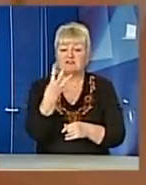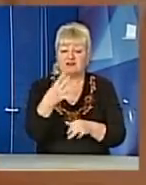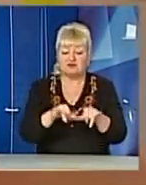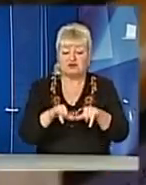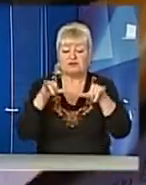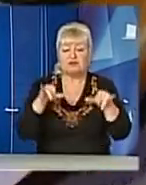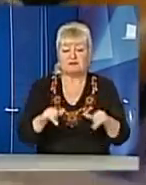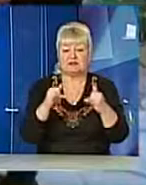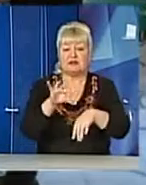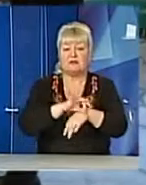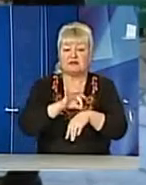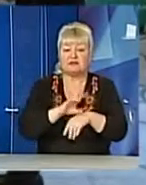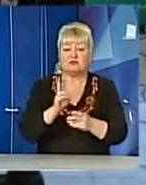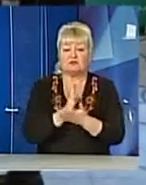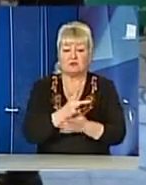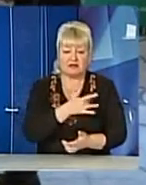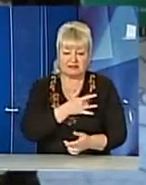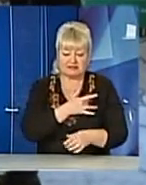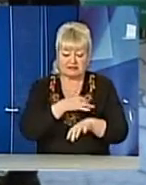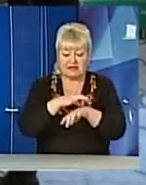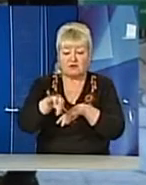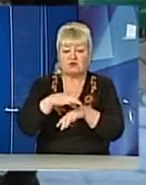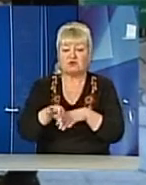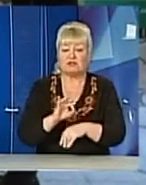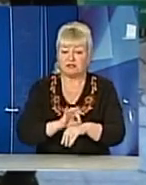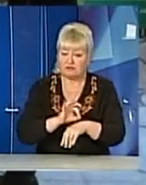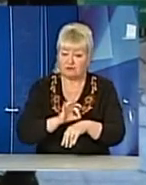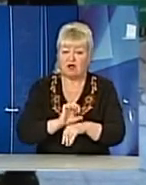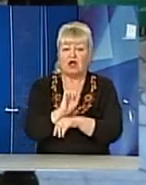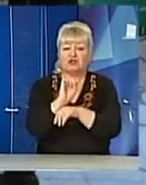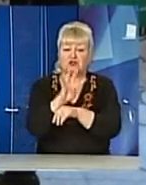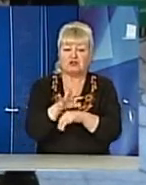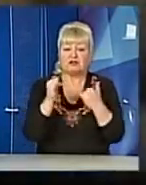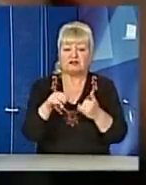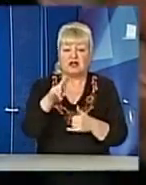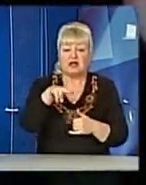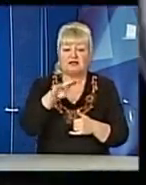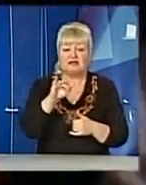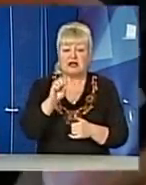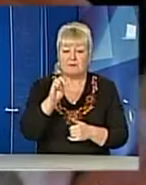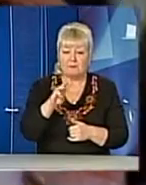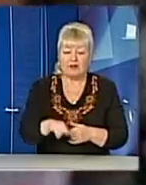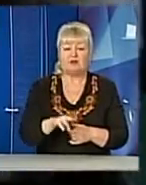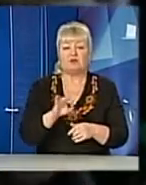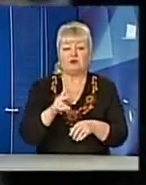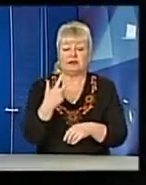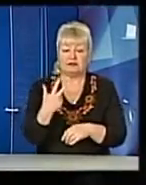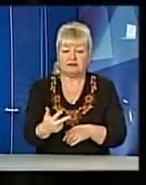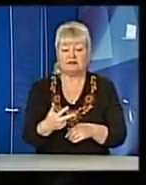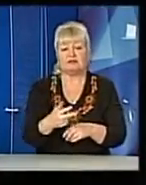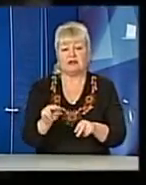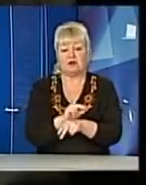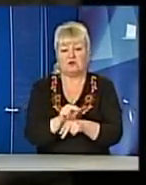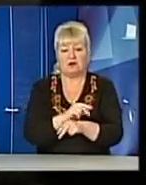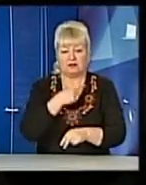більше для пацієнтів, які мають серцево-судинні захворювання, на 14 для діабету другого типу, на 3 для лікування бронхіальної